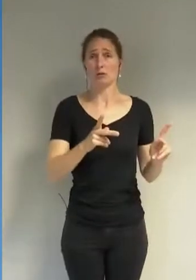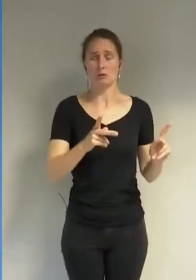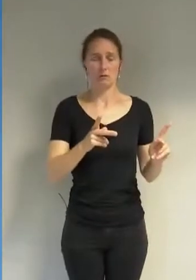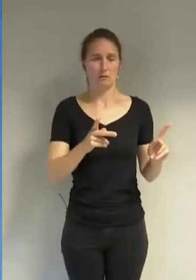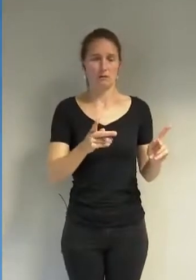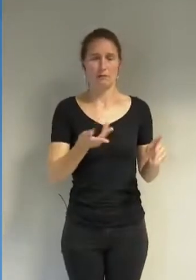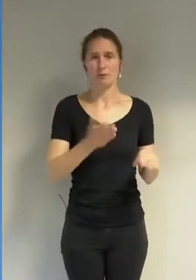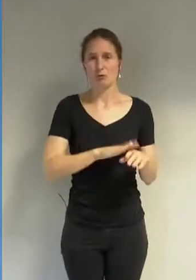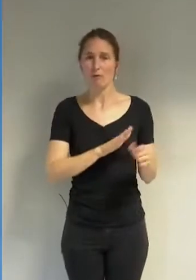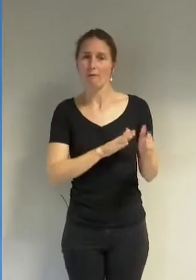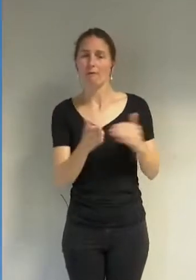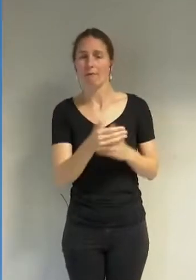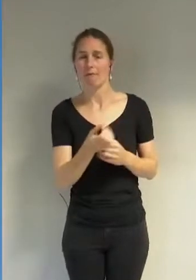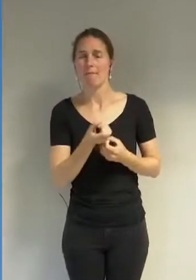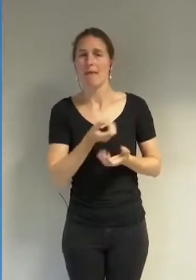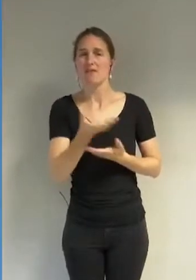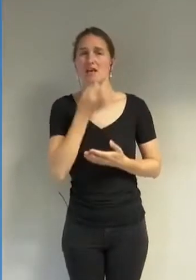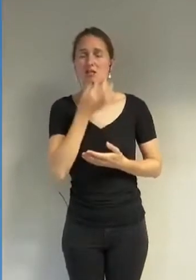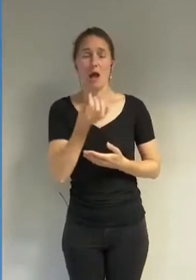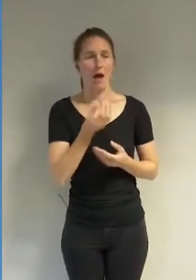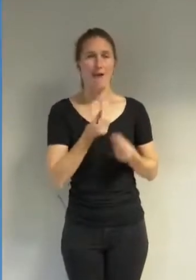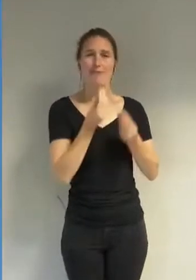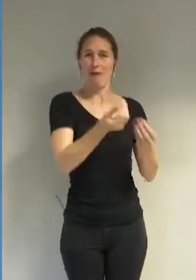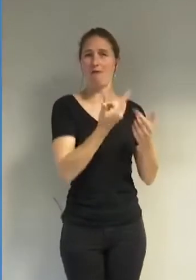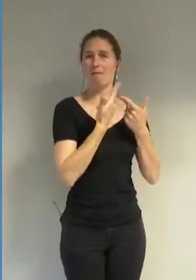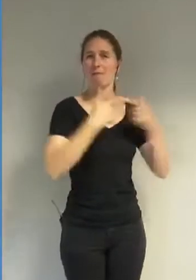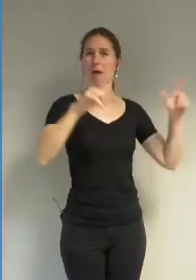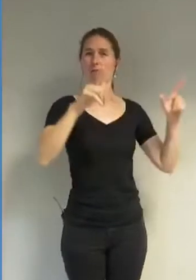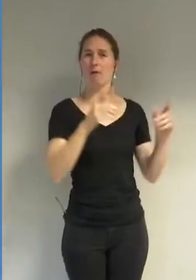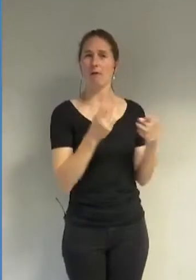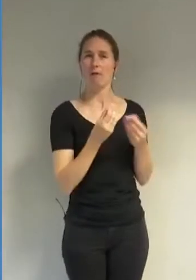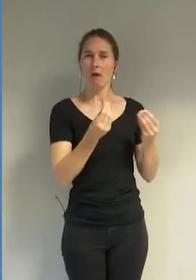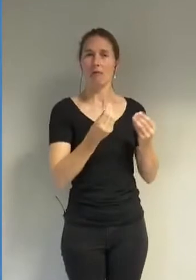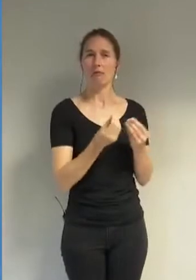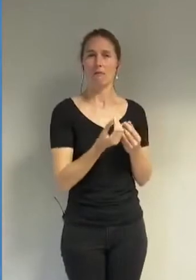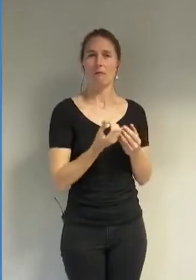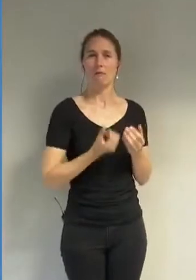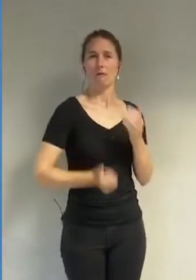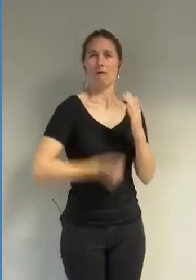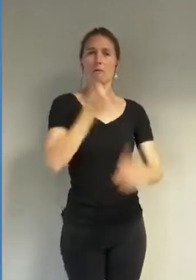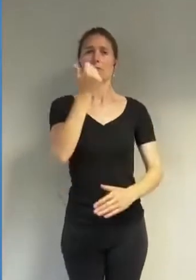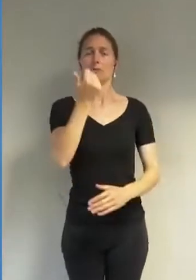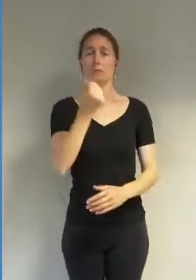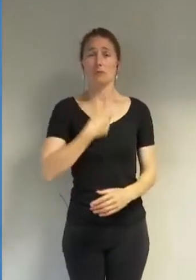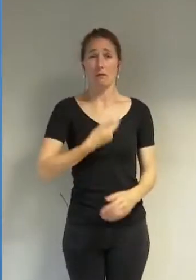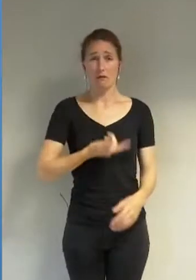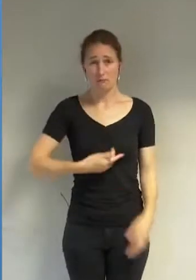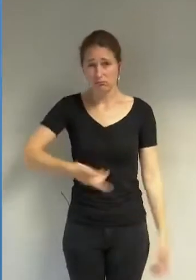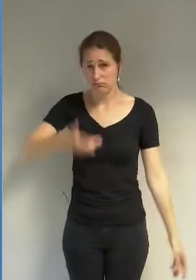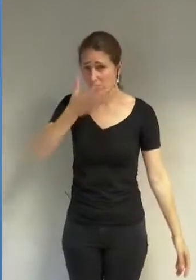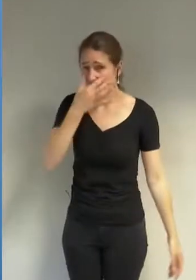émancipatrice serait faire preuve de naïveté et d'aveuglement.